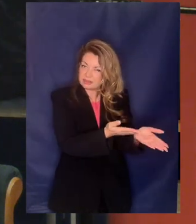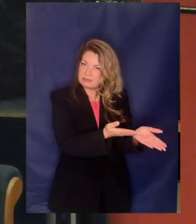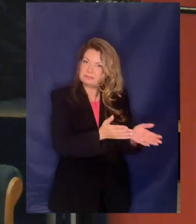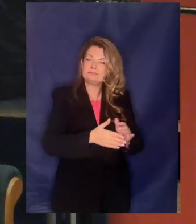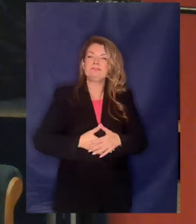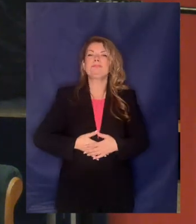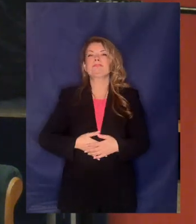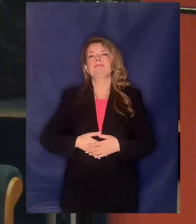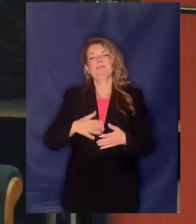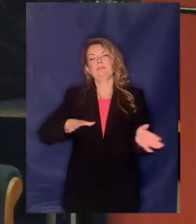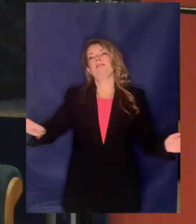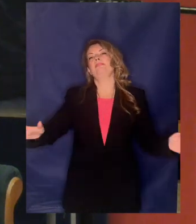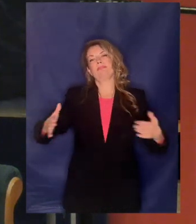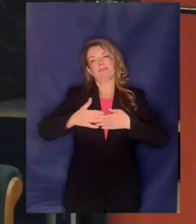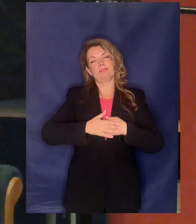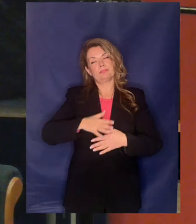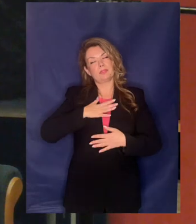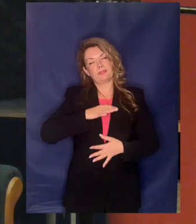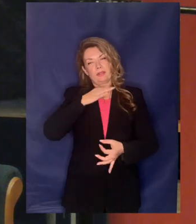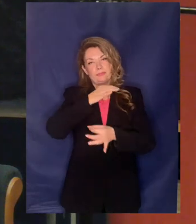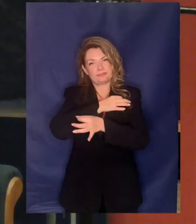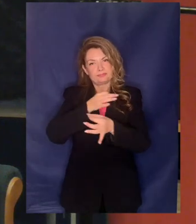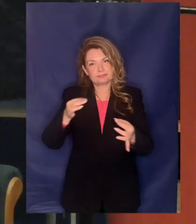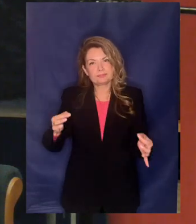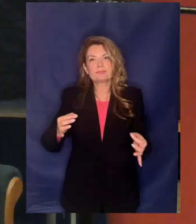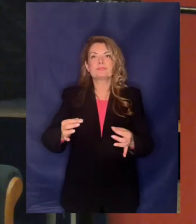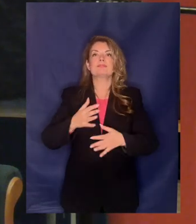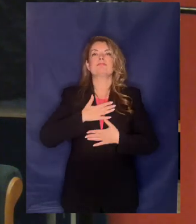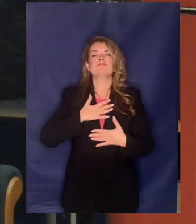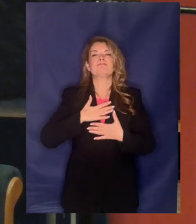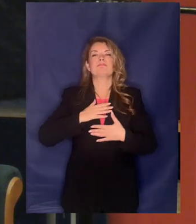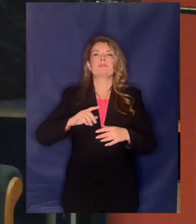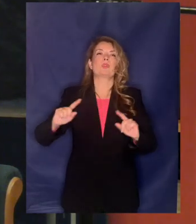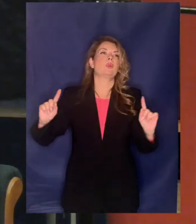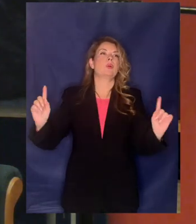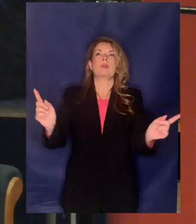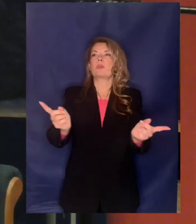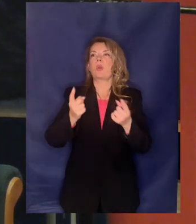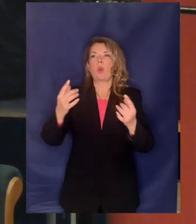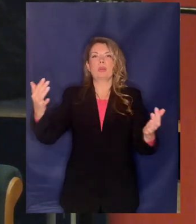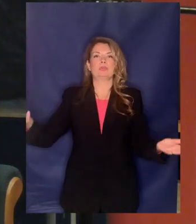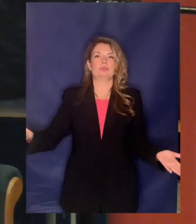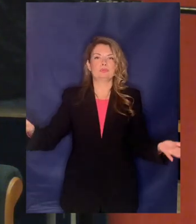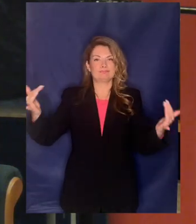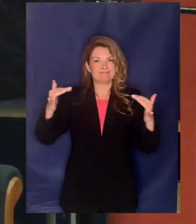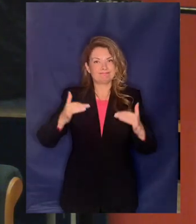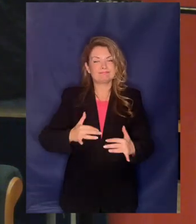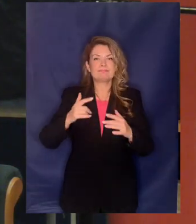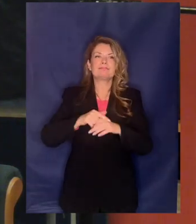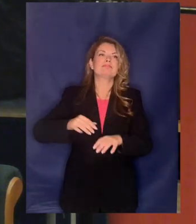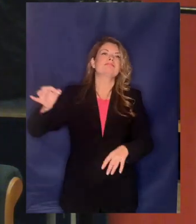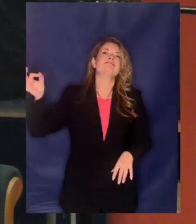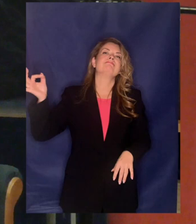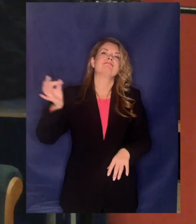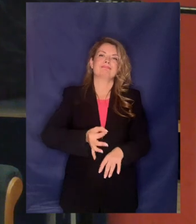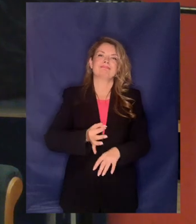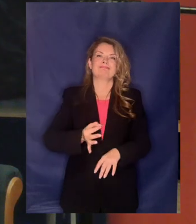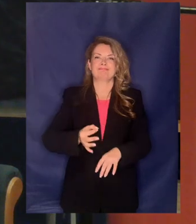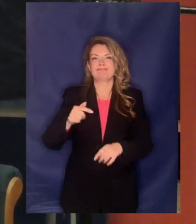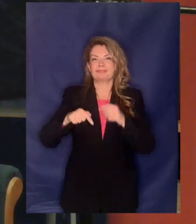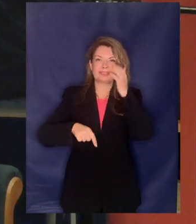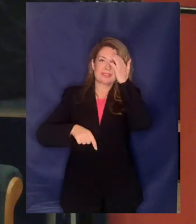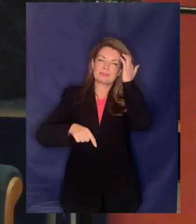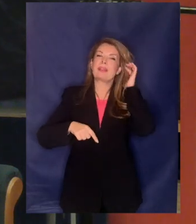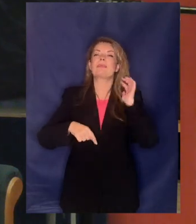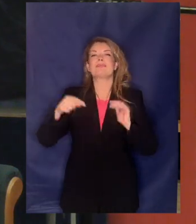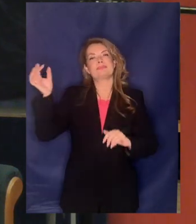κλείνοντας θέλω να ευχαριστήσω θερμά όλους εσάς για την καταπληκτική μία